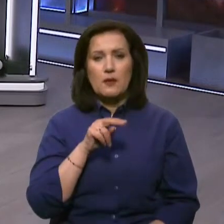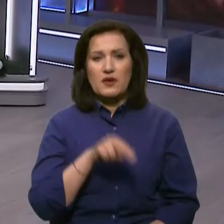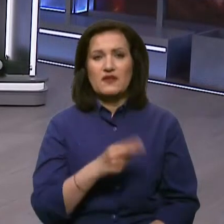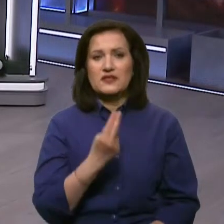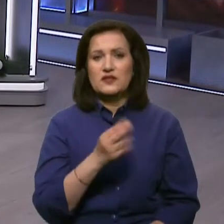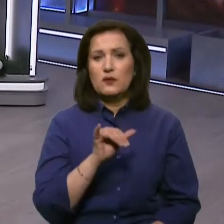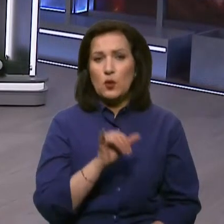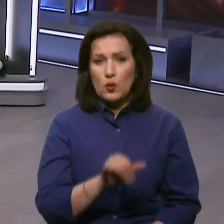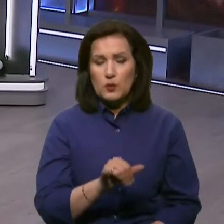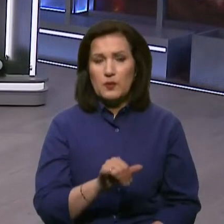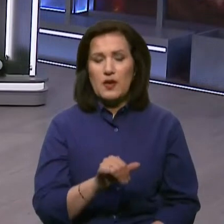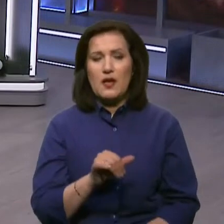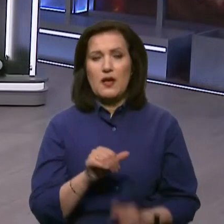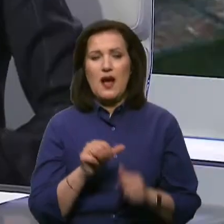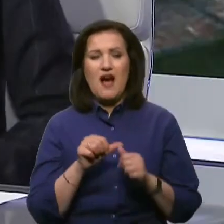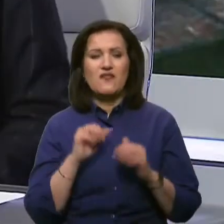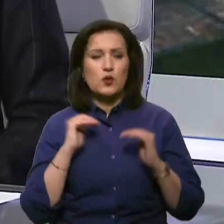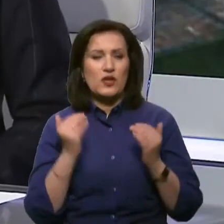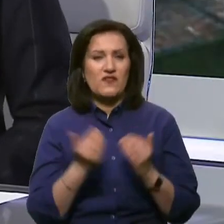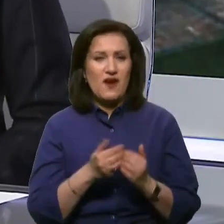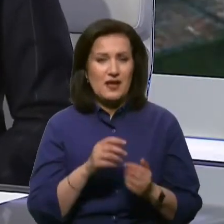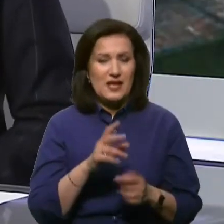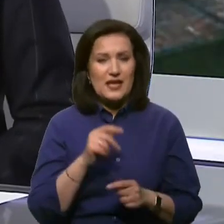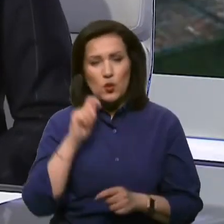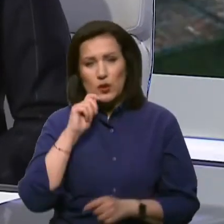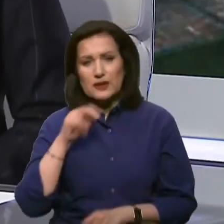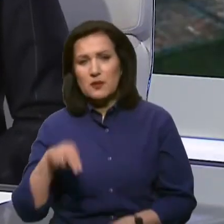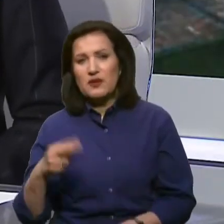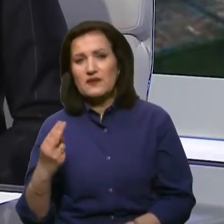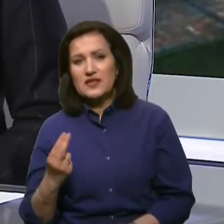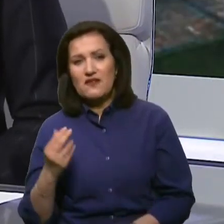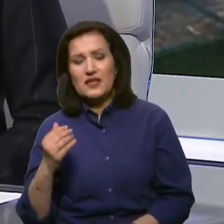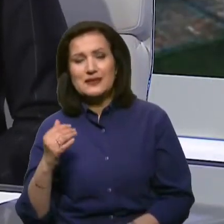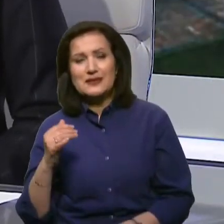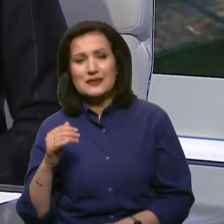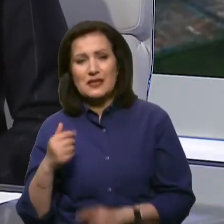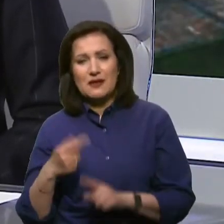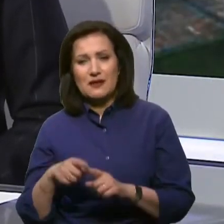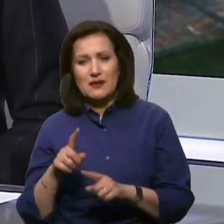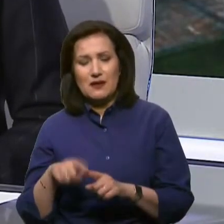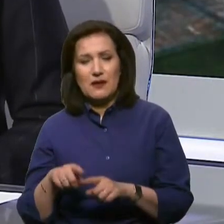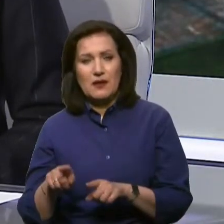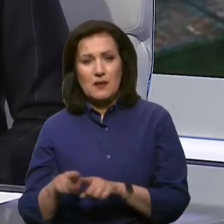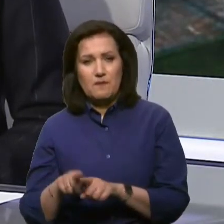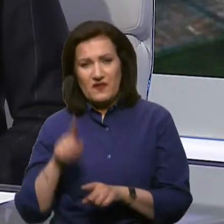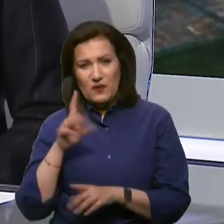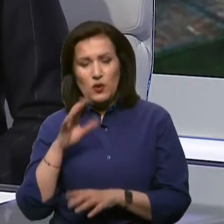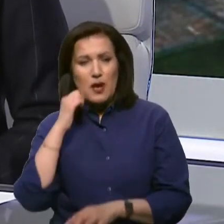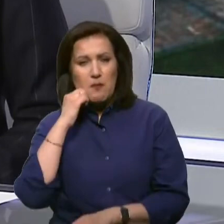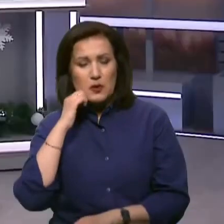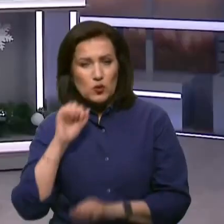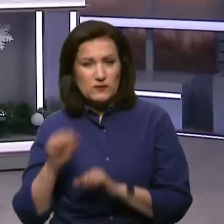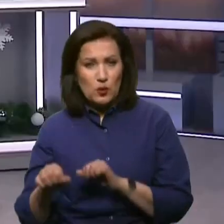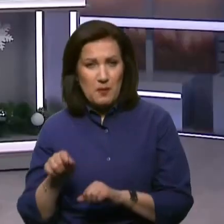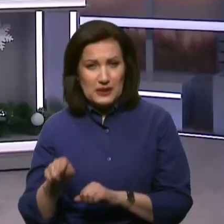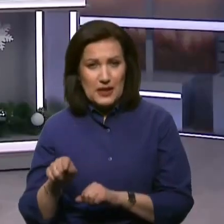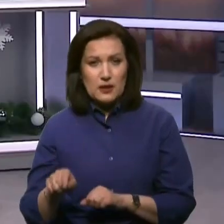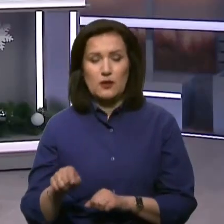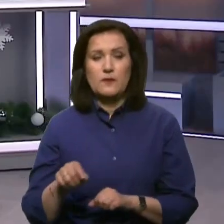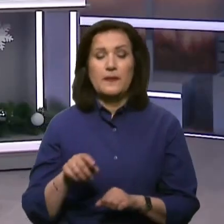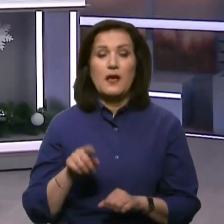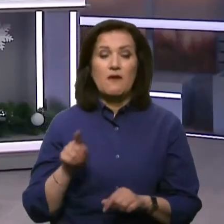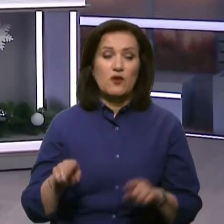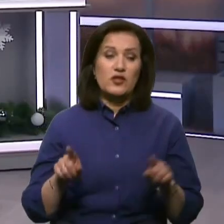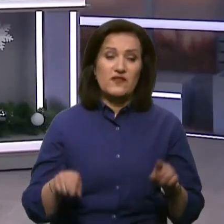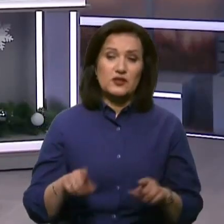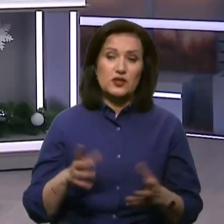Церква України, Автокефальна Церква, яку отримала Томос, і Українська Православна Церква, також відома як Московського Патріархату, що